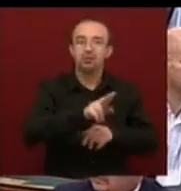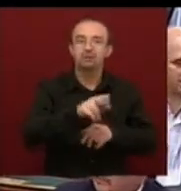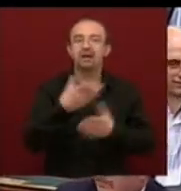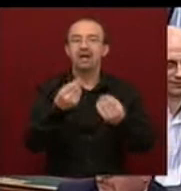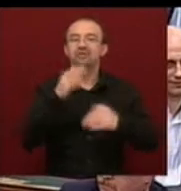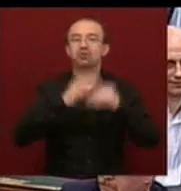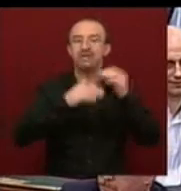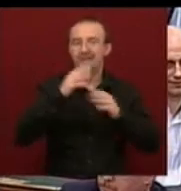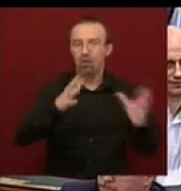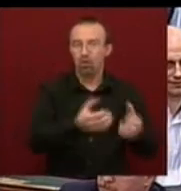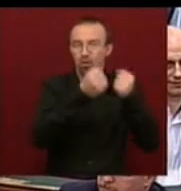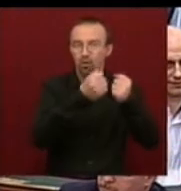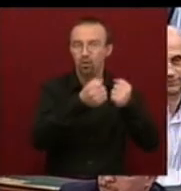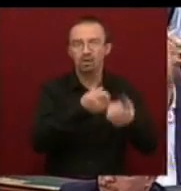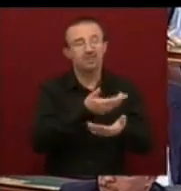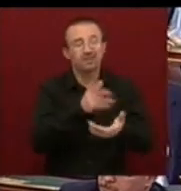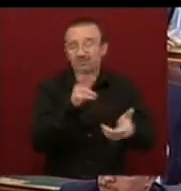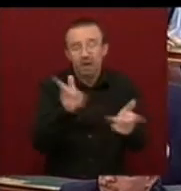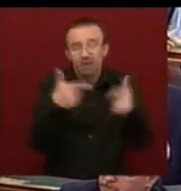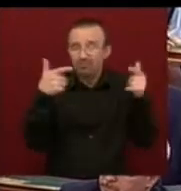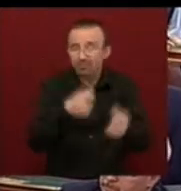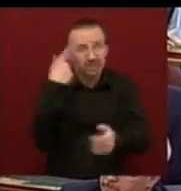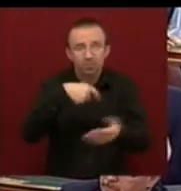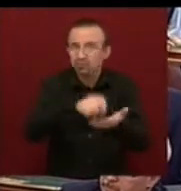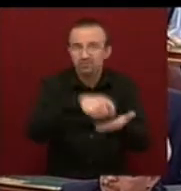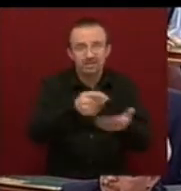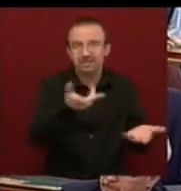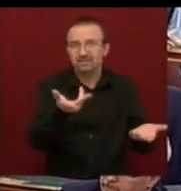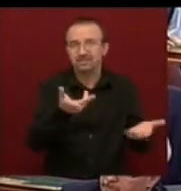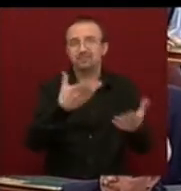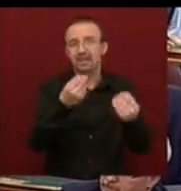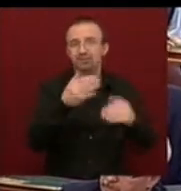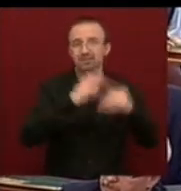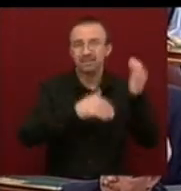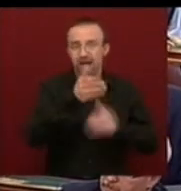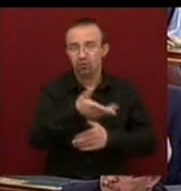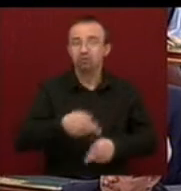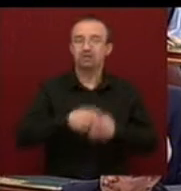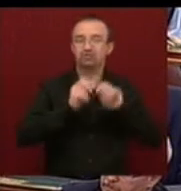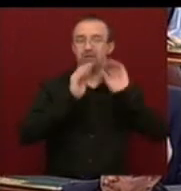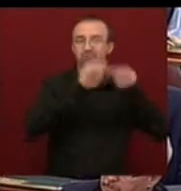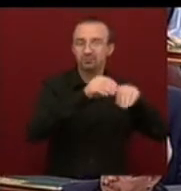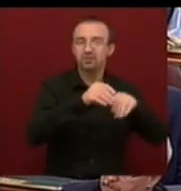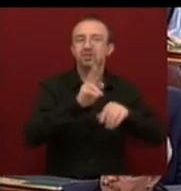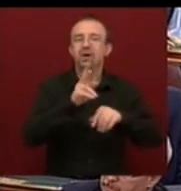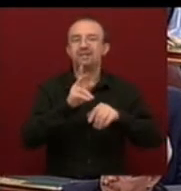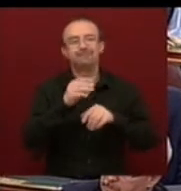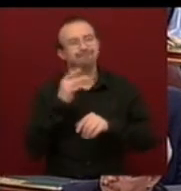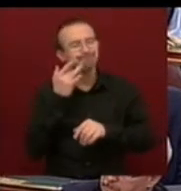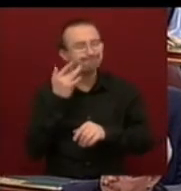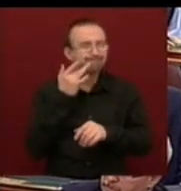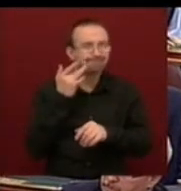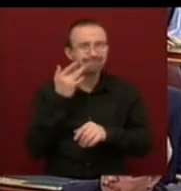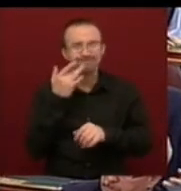eszközkezelő, akik semmilyen módon nem tudnak törleszteni. Segítséget adtunk azoknak, akik csikorogva,